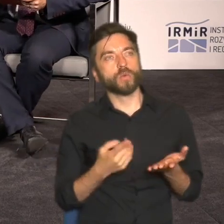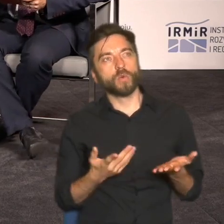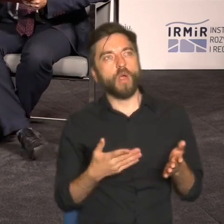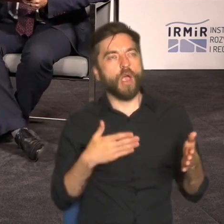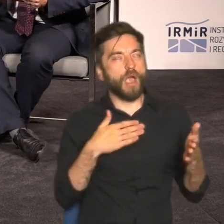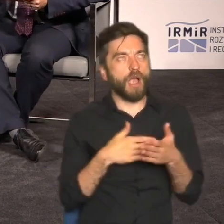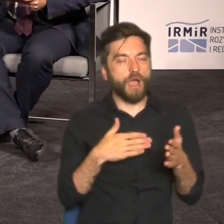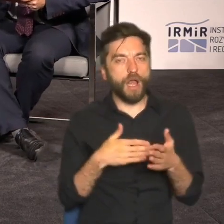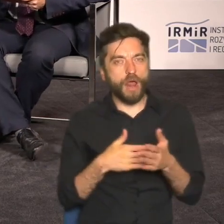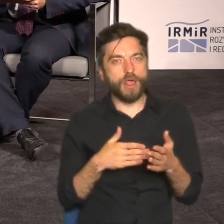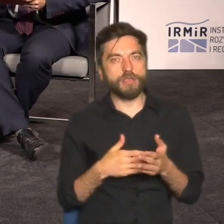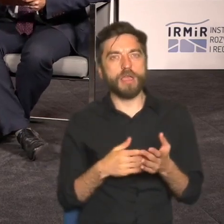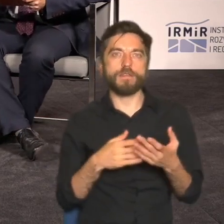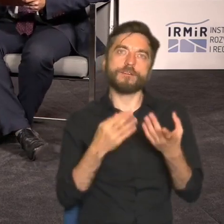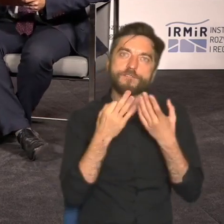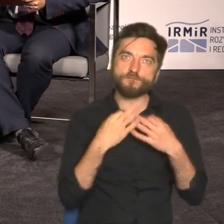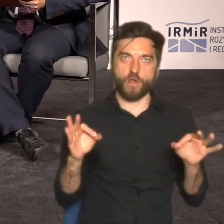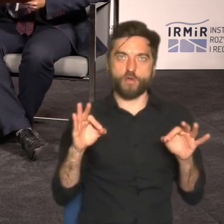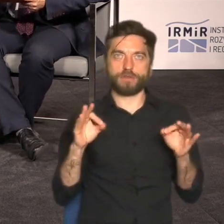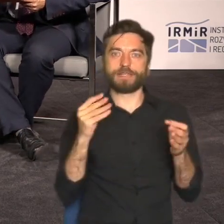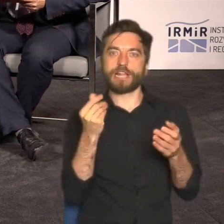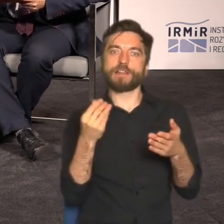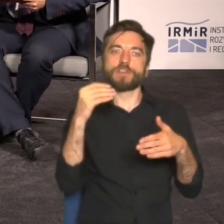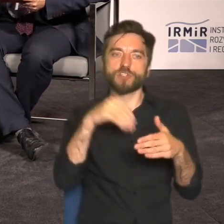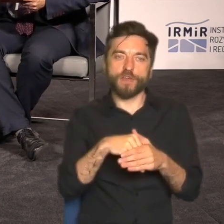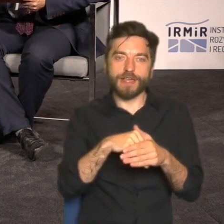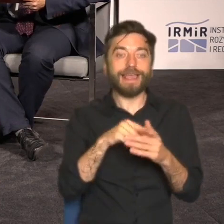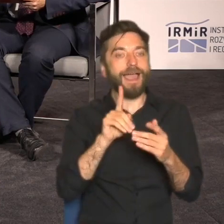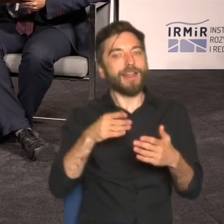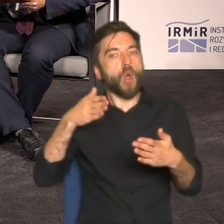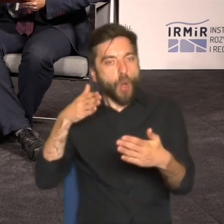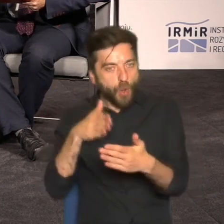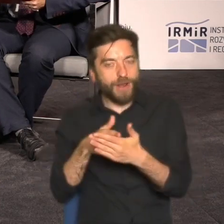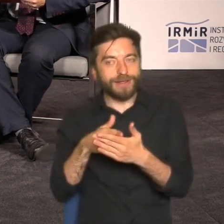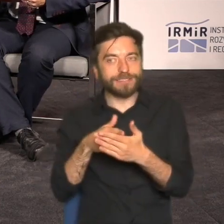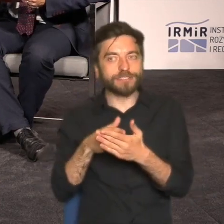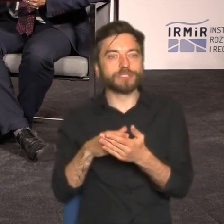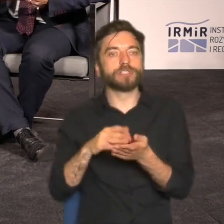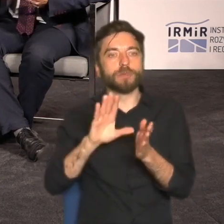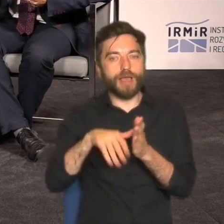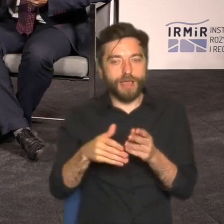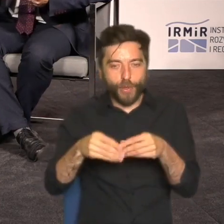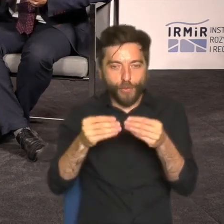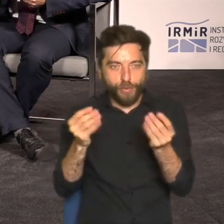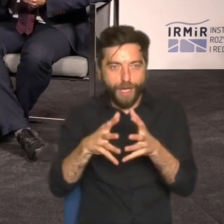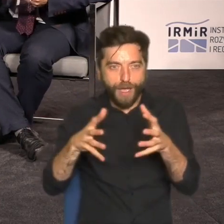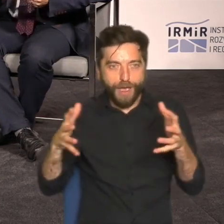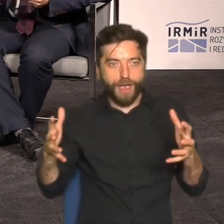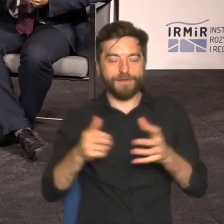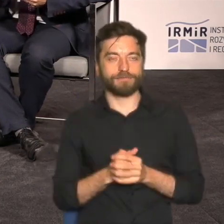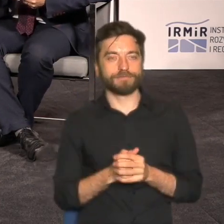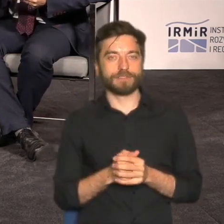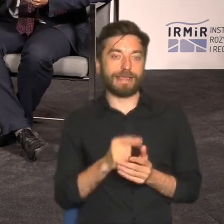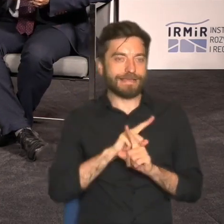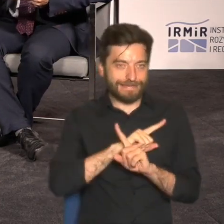ograniczania wolności inwestowania ograniczyć ograniczyć suburbanizację bo tutaj łatwo jest powiedzieć